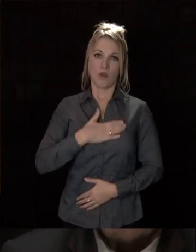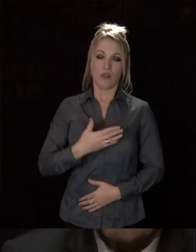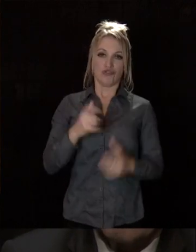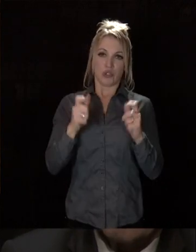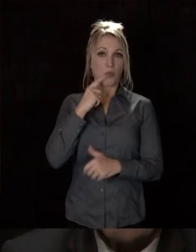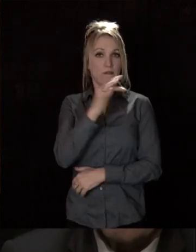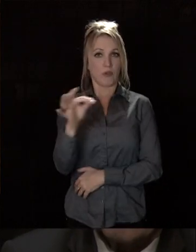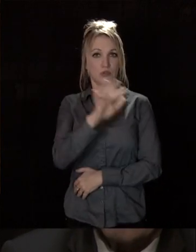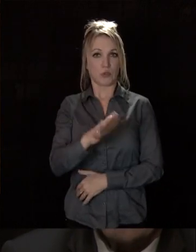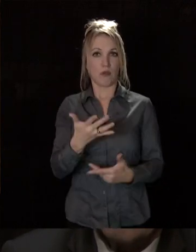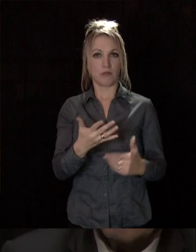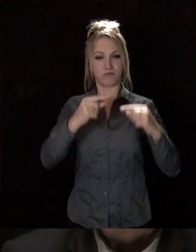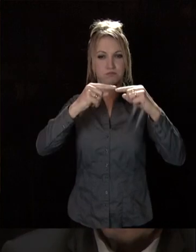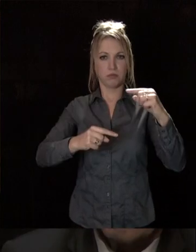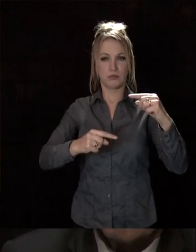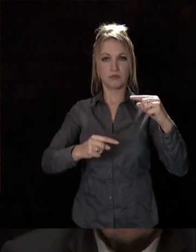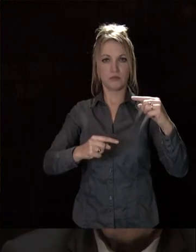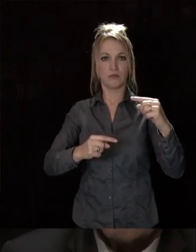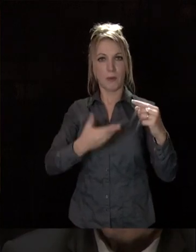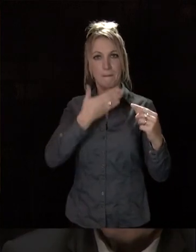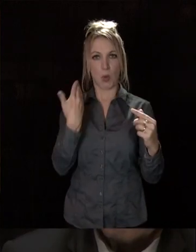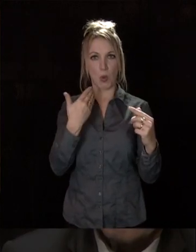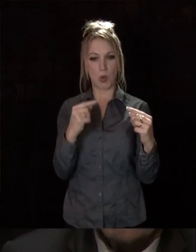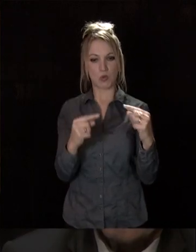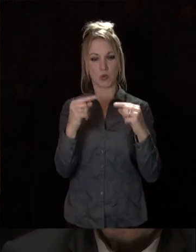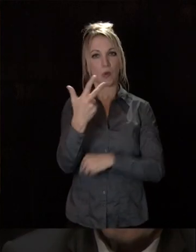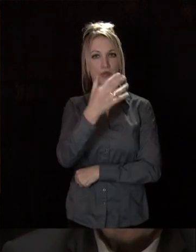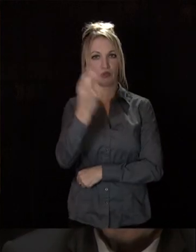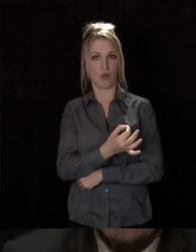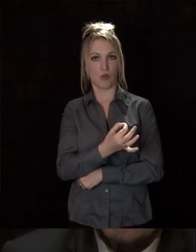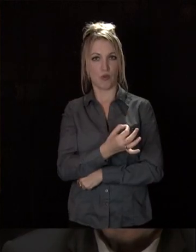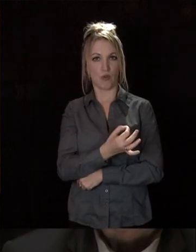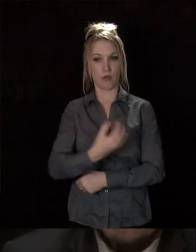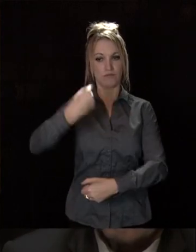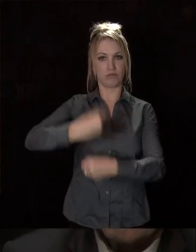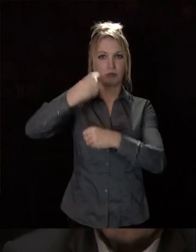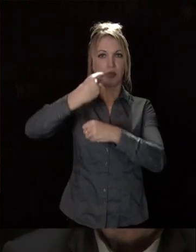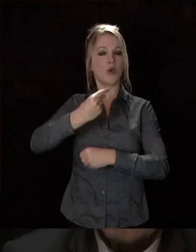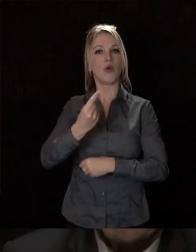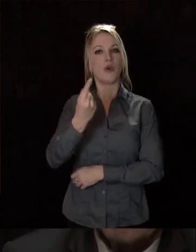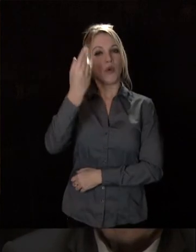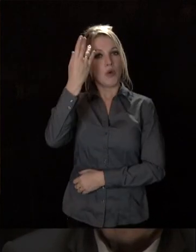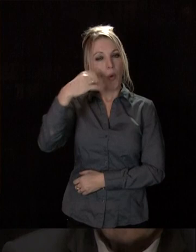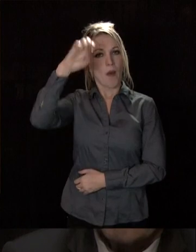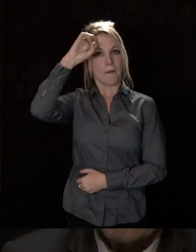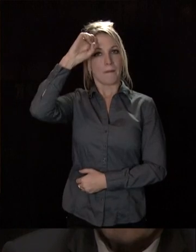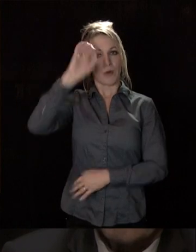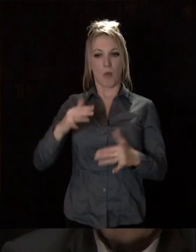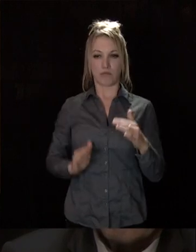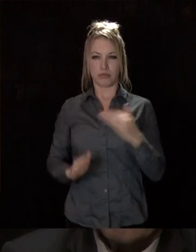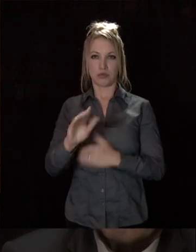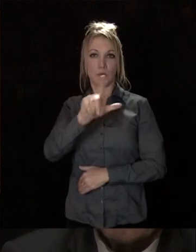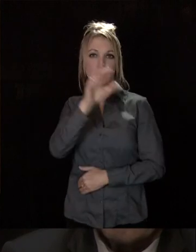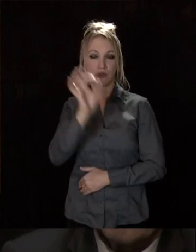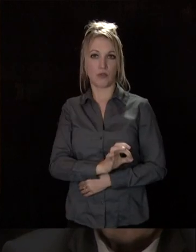chance pour la France, le déficit budgétaire se situe sous les fameux 3% imposés par l'Union européenne, avec le retour d'une croissance de